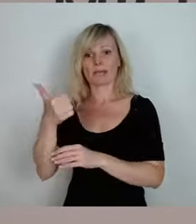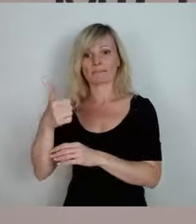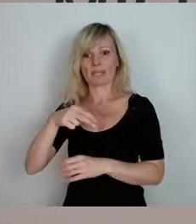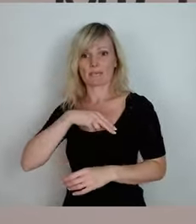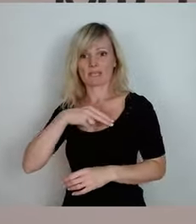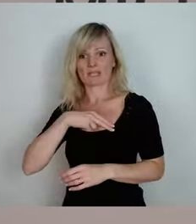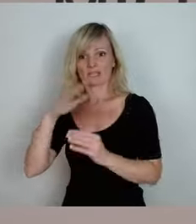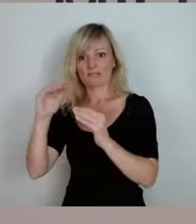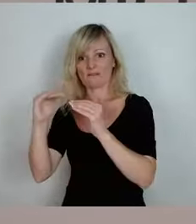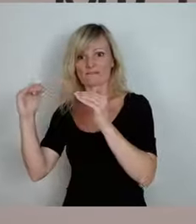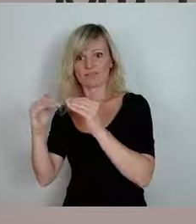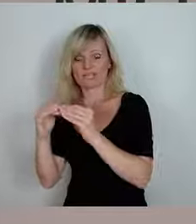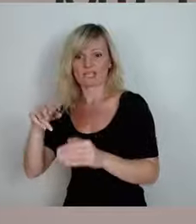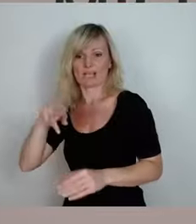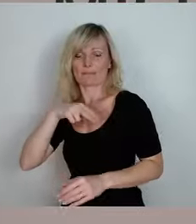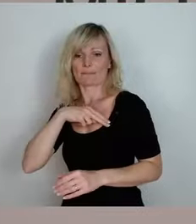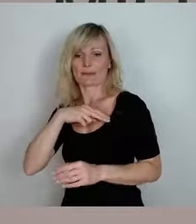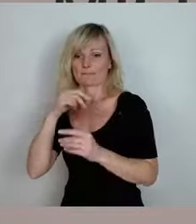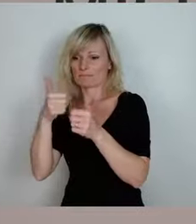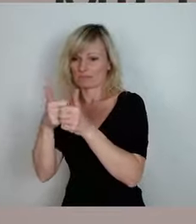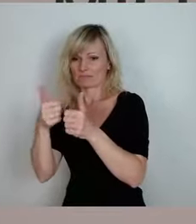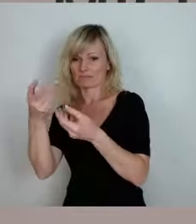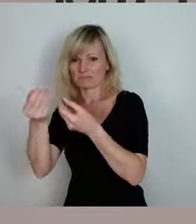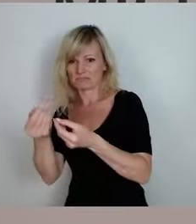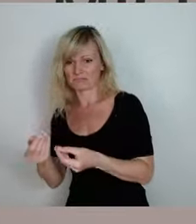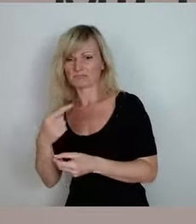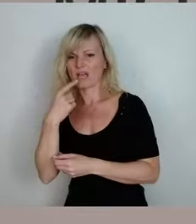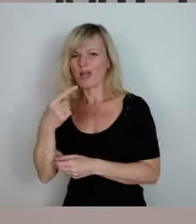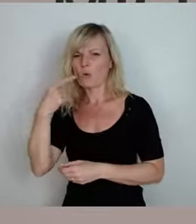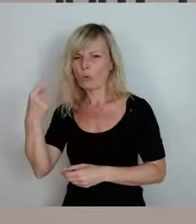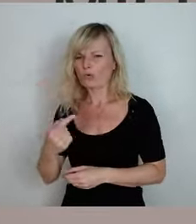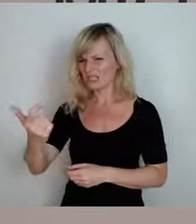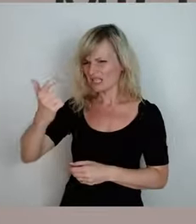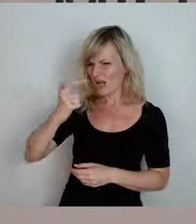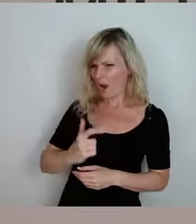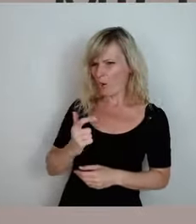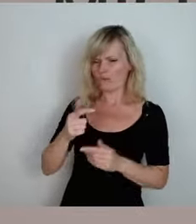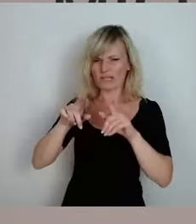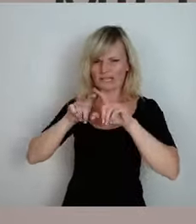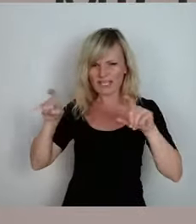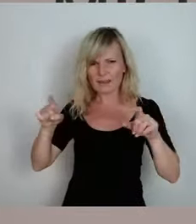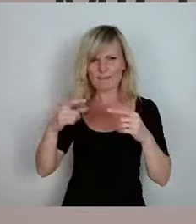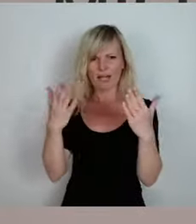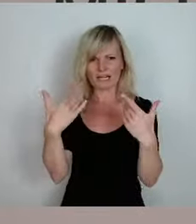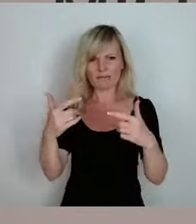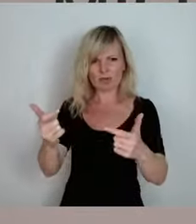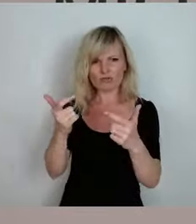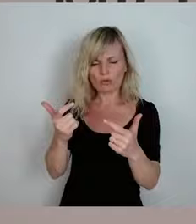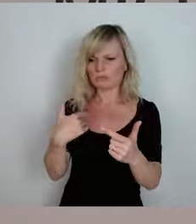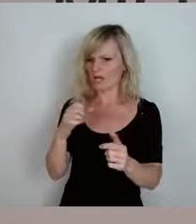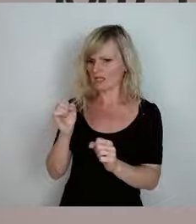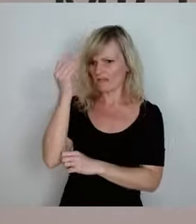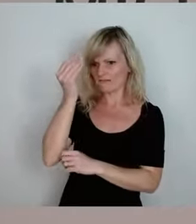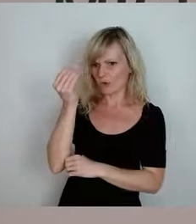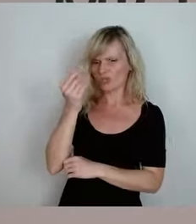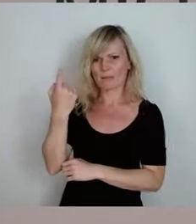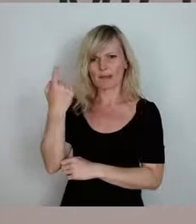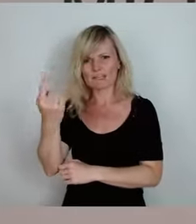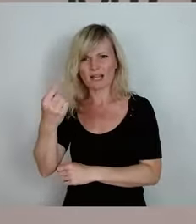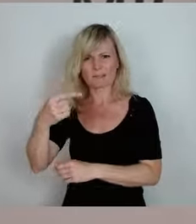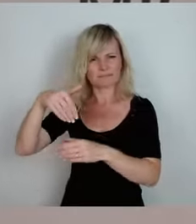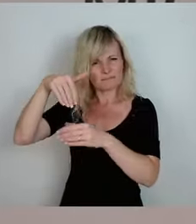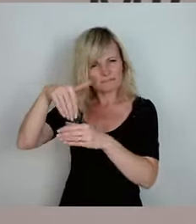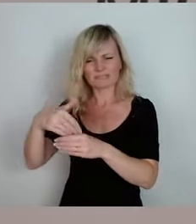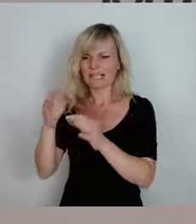gesprochen. Da habe gesagt, die Russen reden mit dir über Klimaschutz, kann man sich bald nicht vorstellen. Aber die haben das total verinnerlicht, die wollten das genau wissen. Die haben